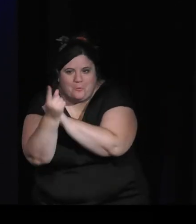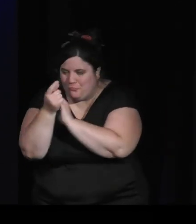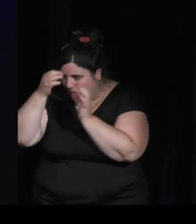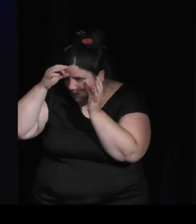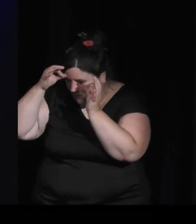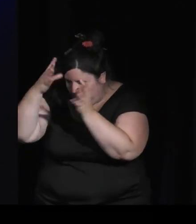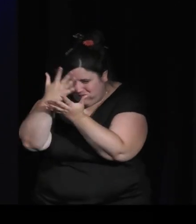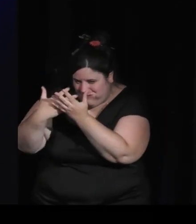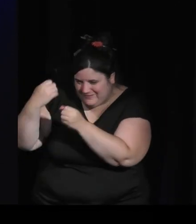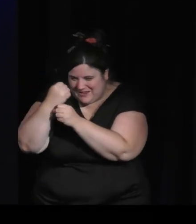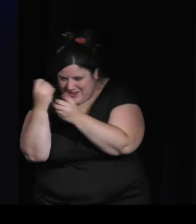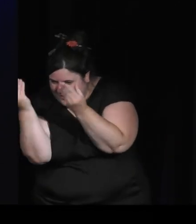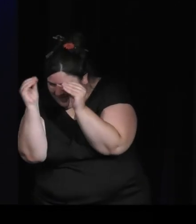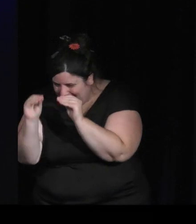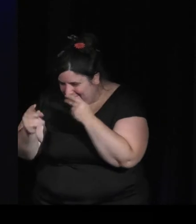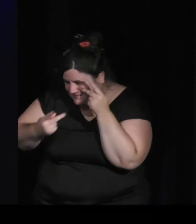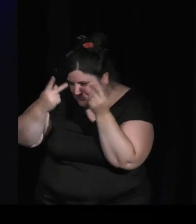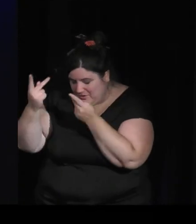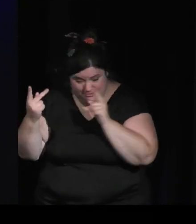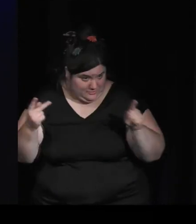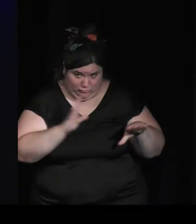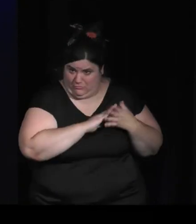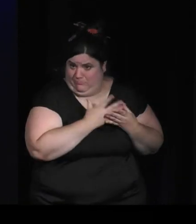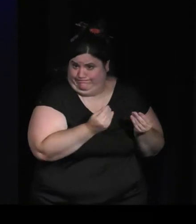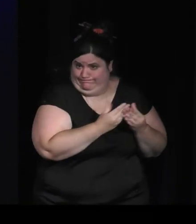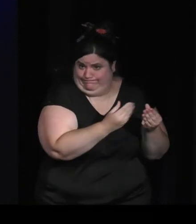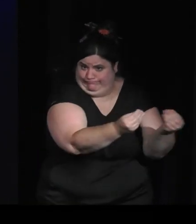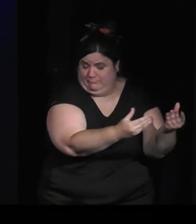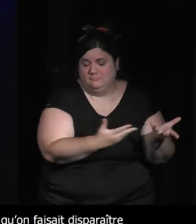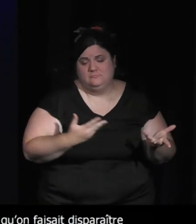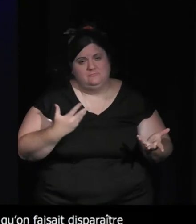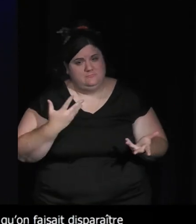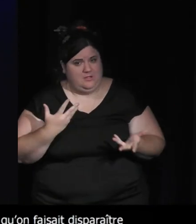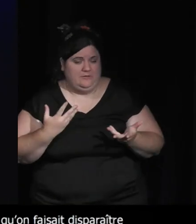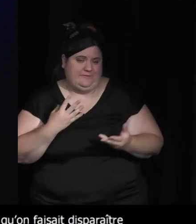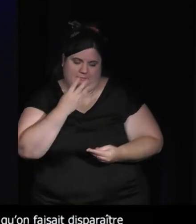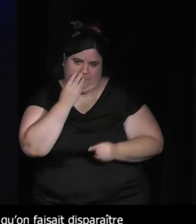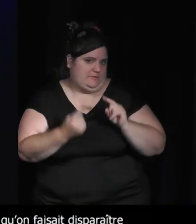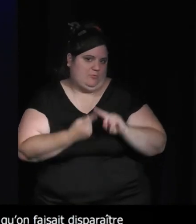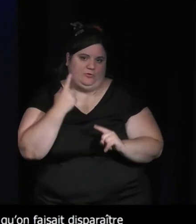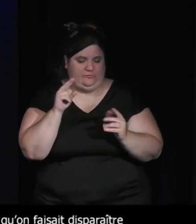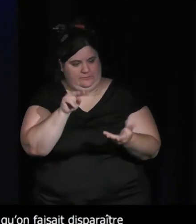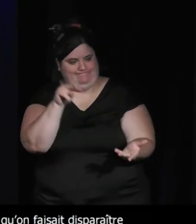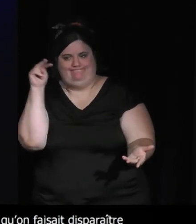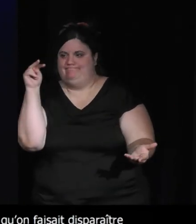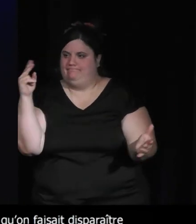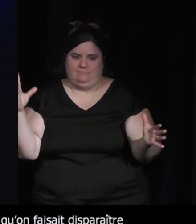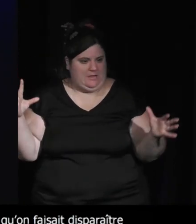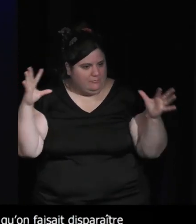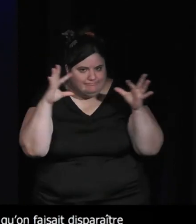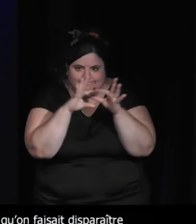les designers moi ce qui me paraît plus effectivement important c'est de relier c'est de corréler c'est de mettre en lien